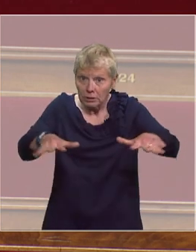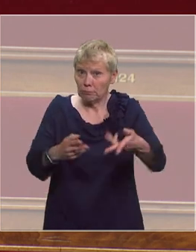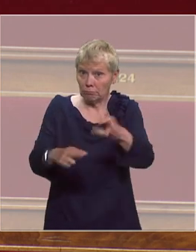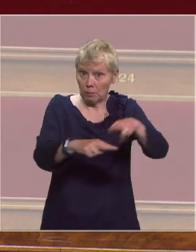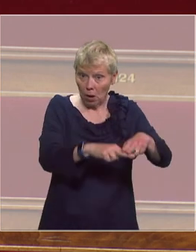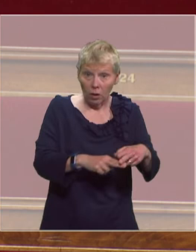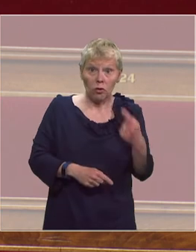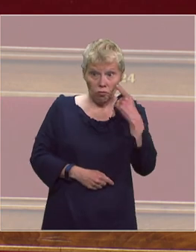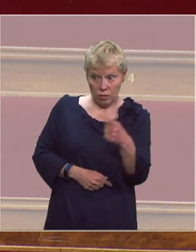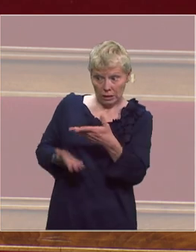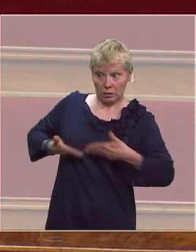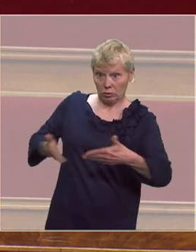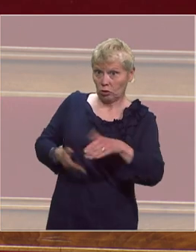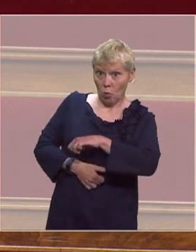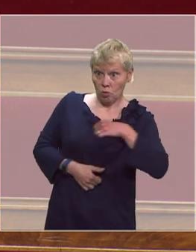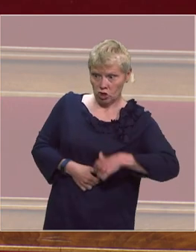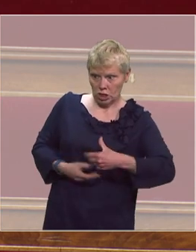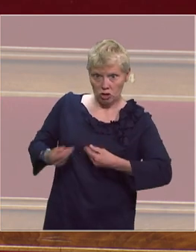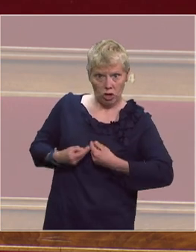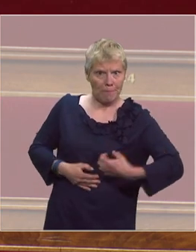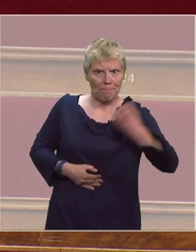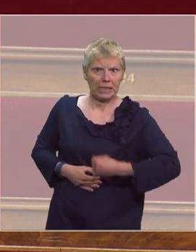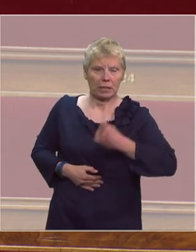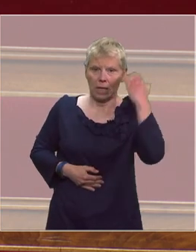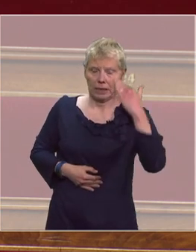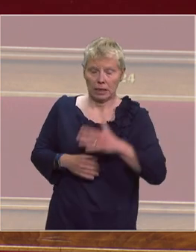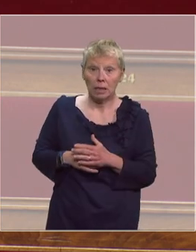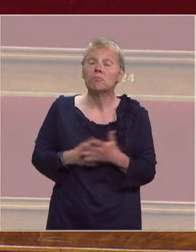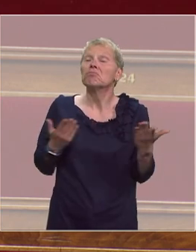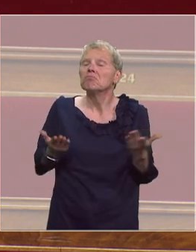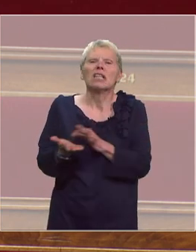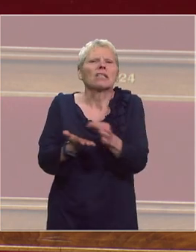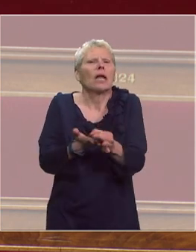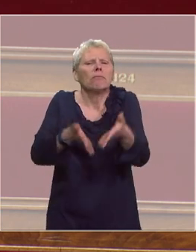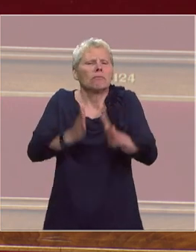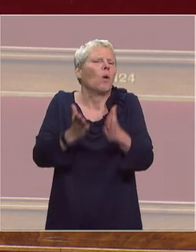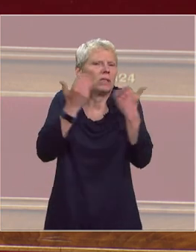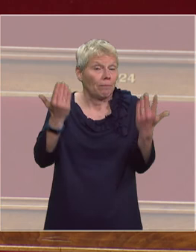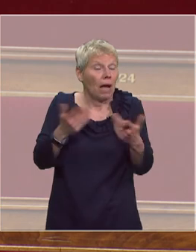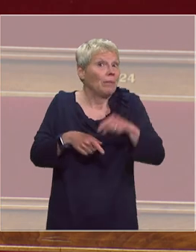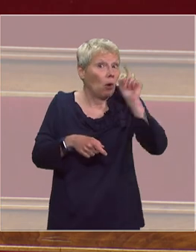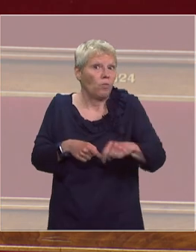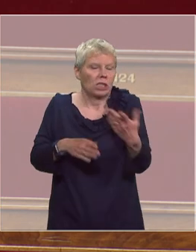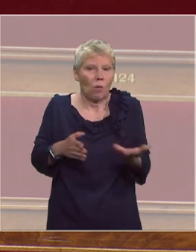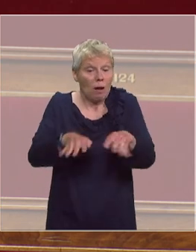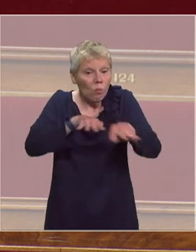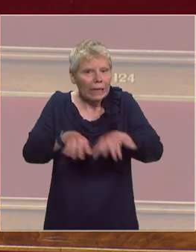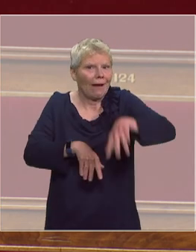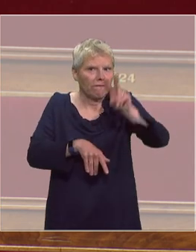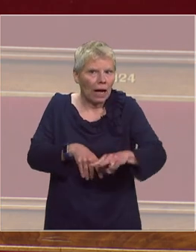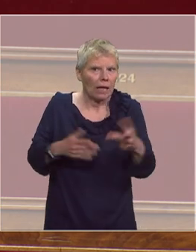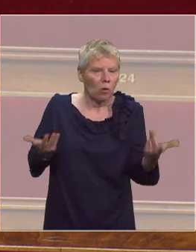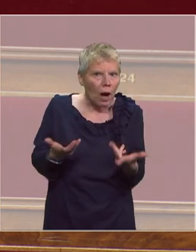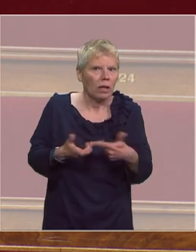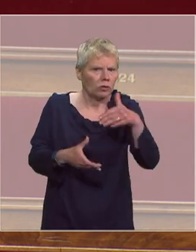Chine, d'ailleurs, n'est pas pour nous rassurer. Or, quelle que soit la stratégie qui sera décidée, cela ne pourra se faire sans véritable moyen pour surveiller l